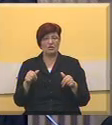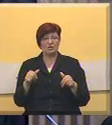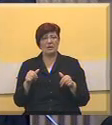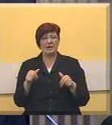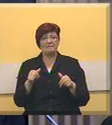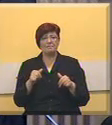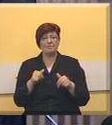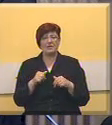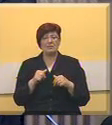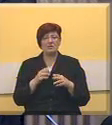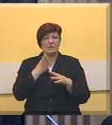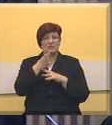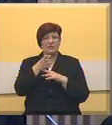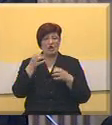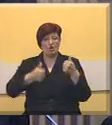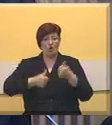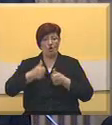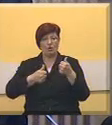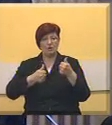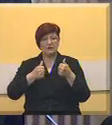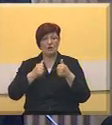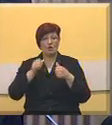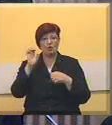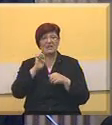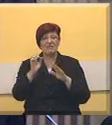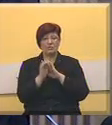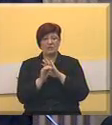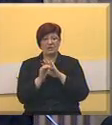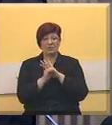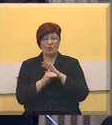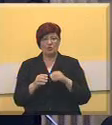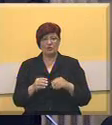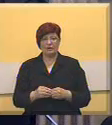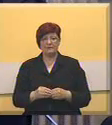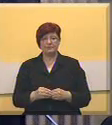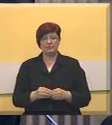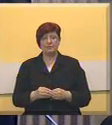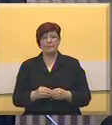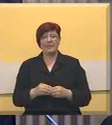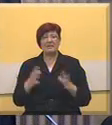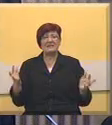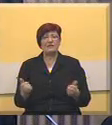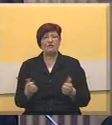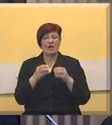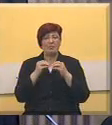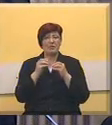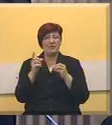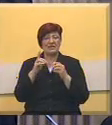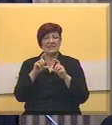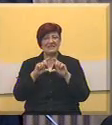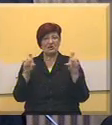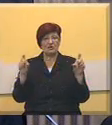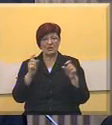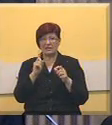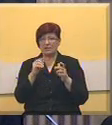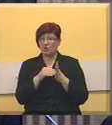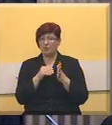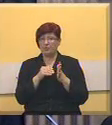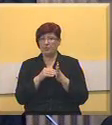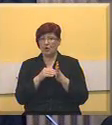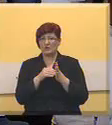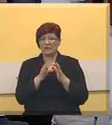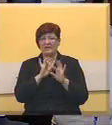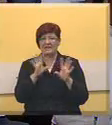mogućnostima nastupa na konkursima kod evropskih fondova. Za formiranje BioSense instituta nisu potrebne nikad